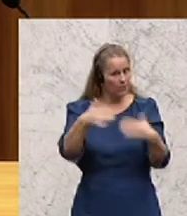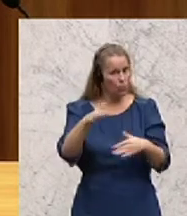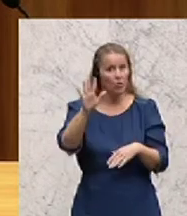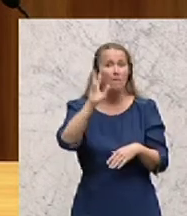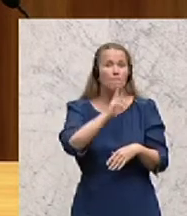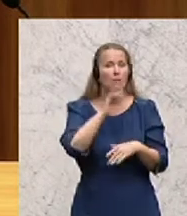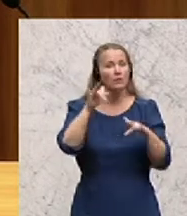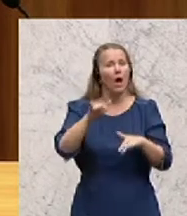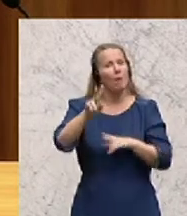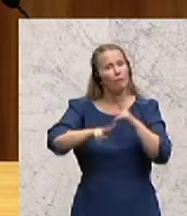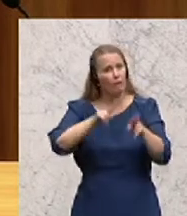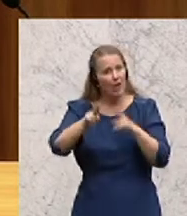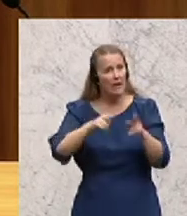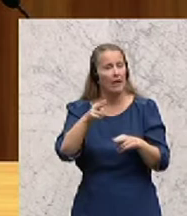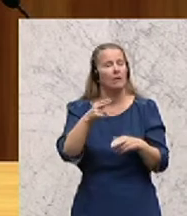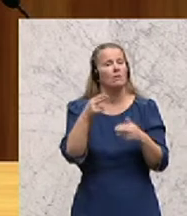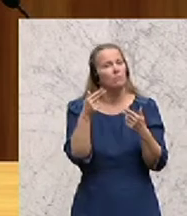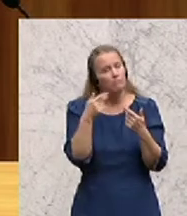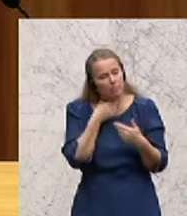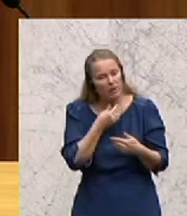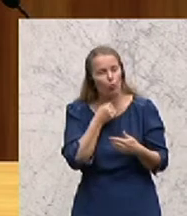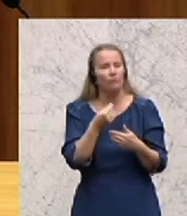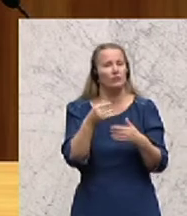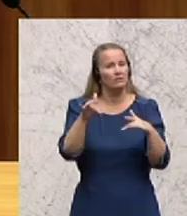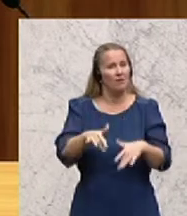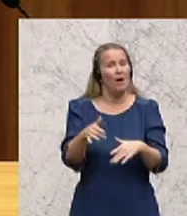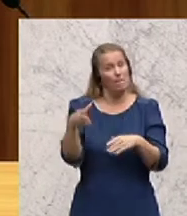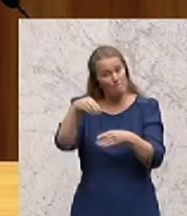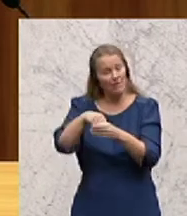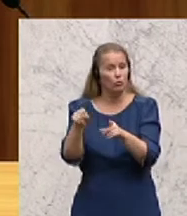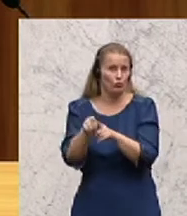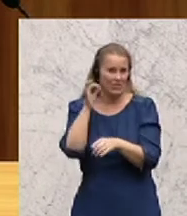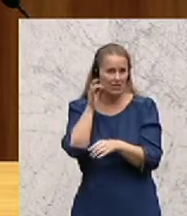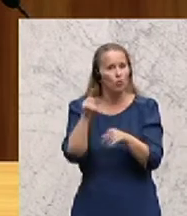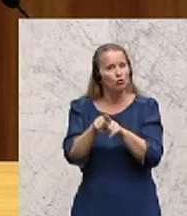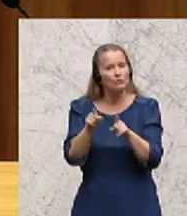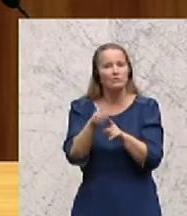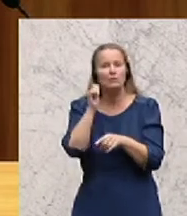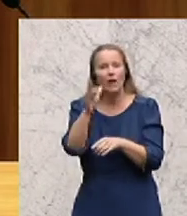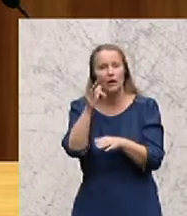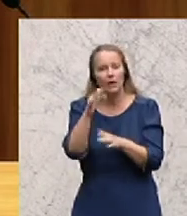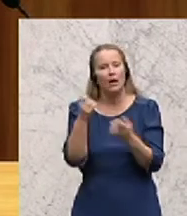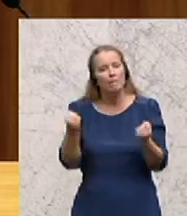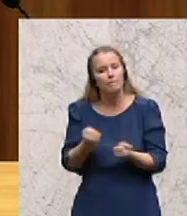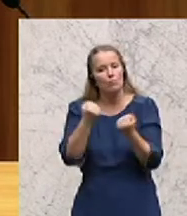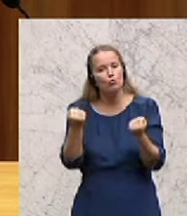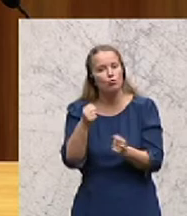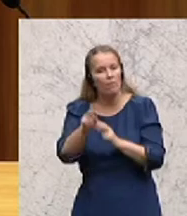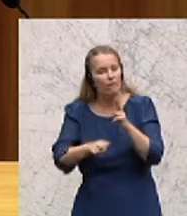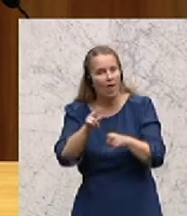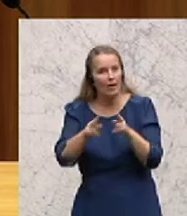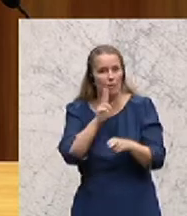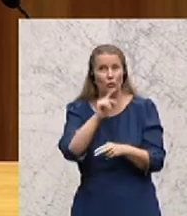Ihre Mutter ist pflegebedürftig und lebt in Wien, inklusive Schwester. Die Schwester ist tagtäglich um die Pflege der Mutter bemüht, und die